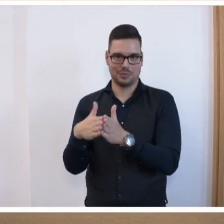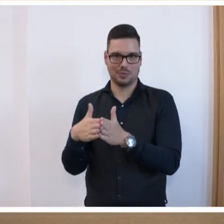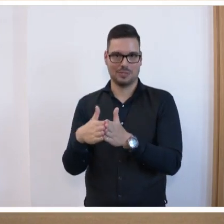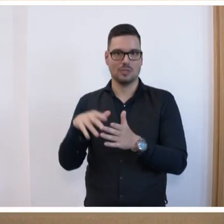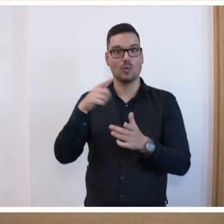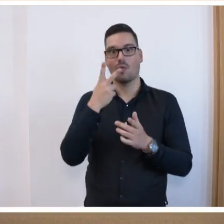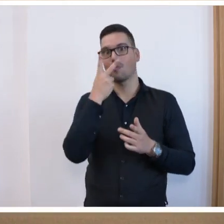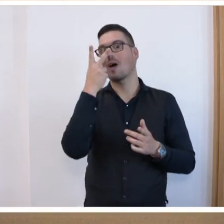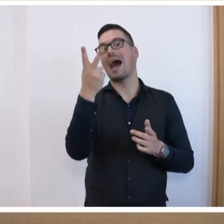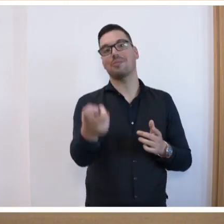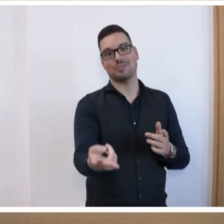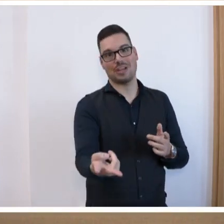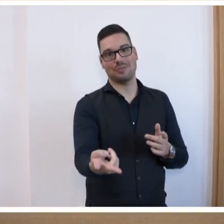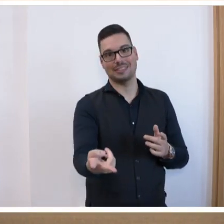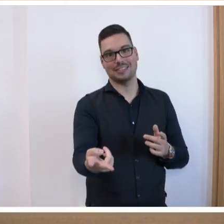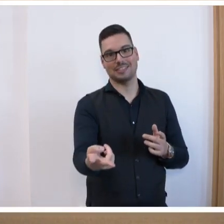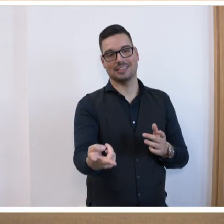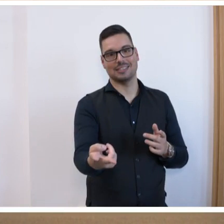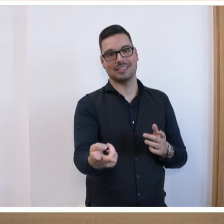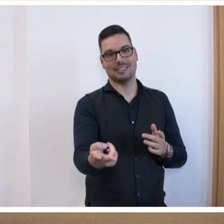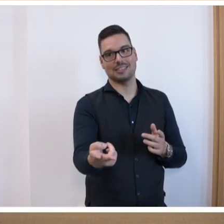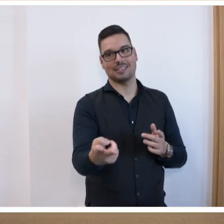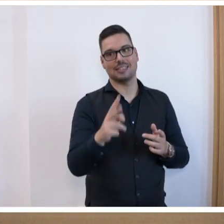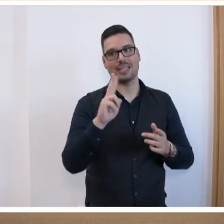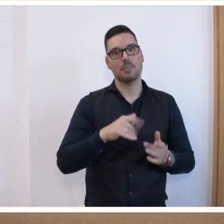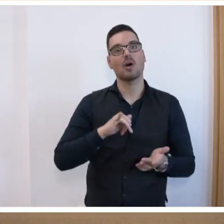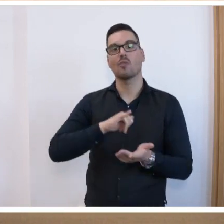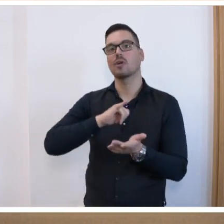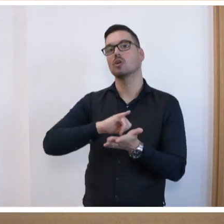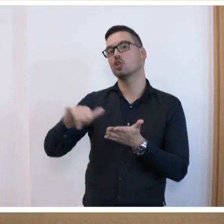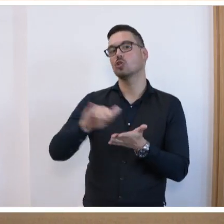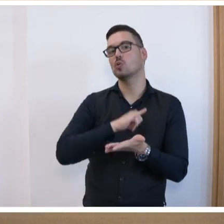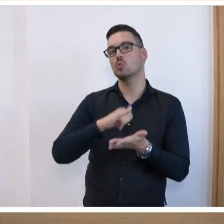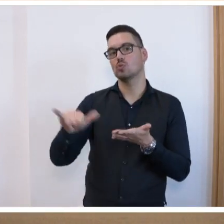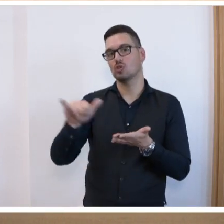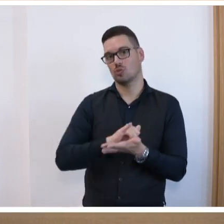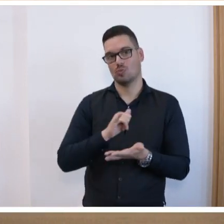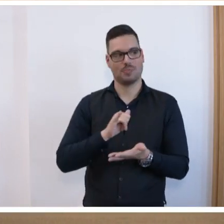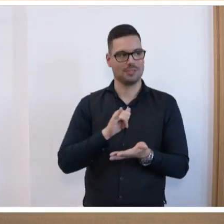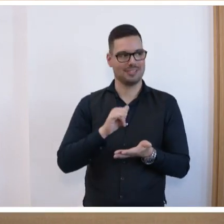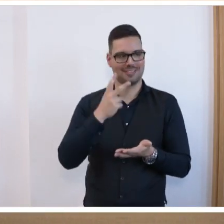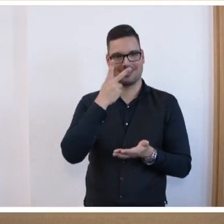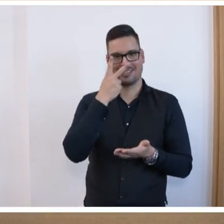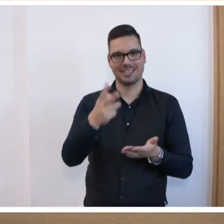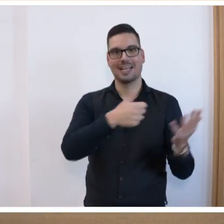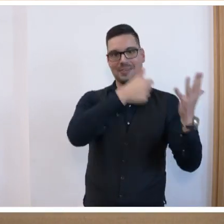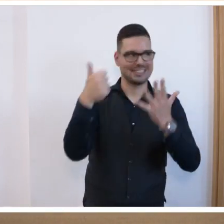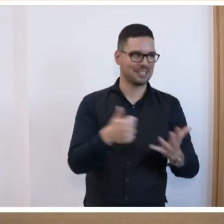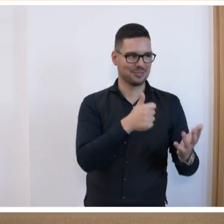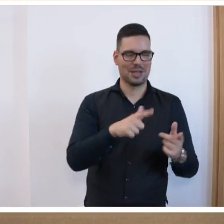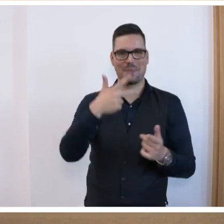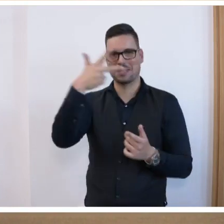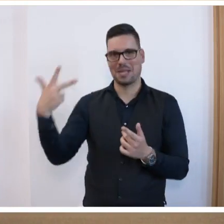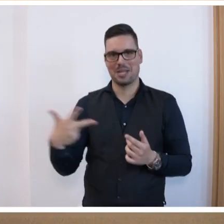vorausschauend, dass das Ganze immer noch auf YouTube abrufbar ist. Es sind einmal sechs Stunden und einmal drei